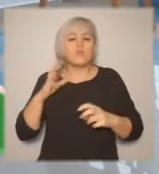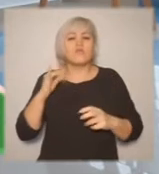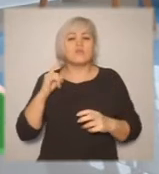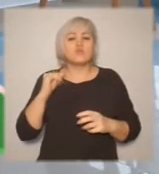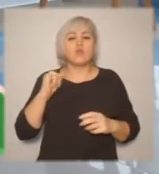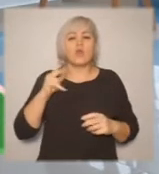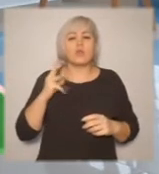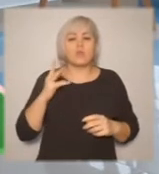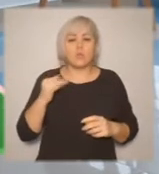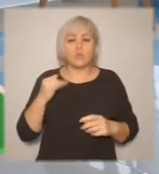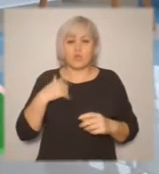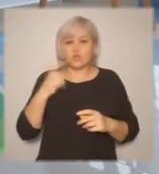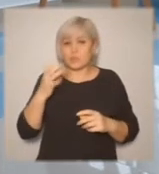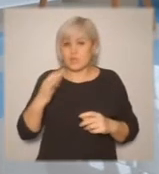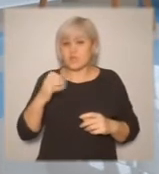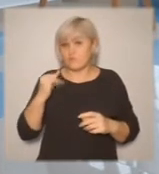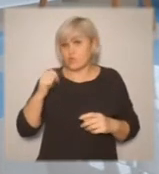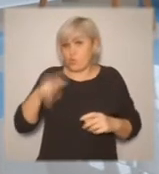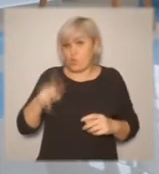визуальному, я стопроцентный визуал.